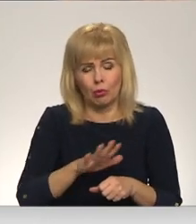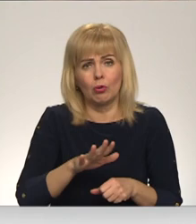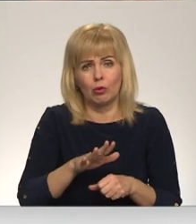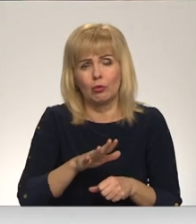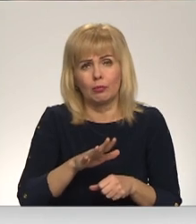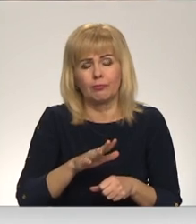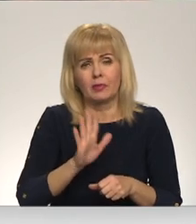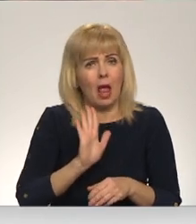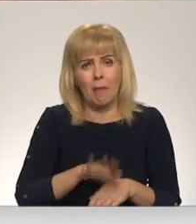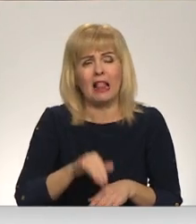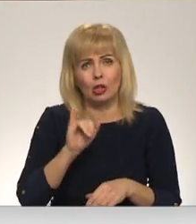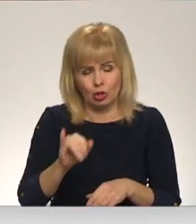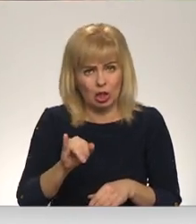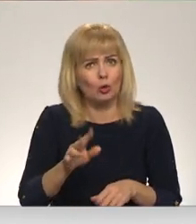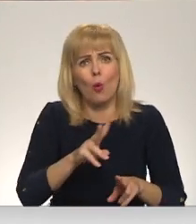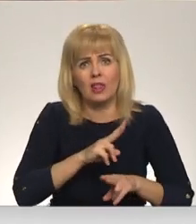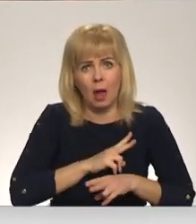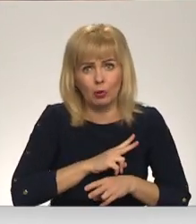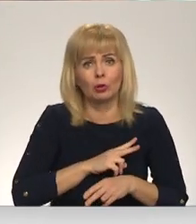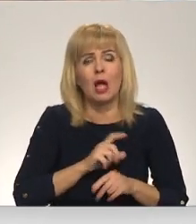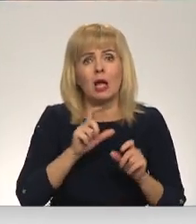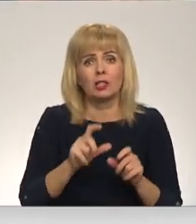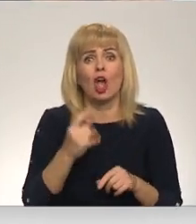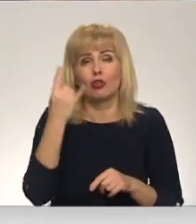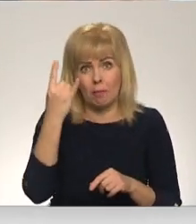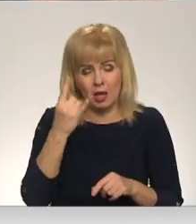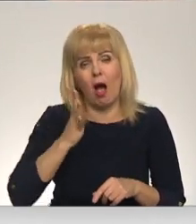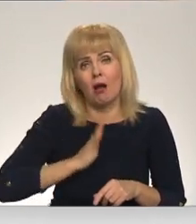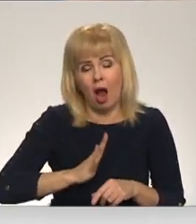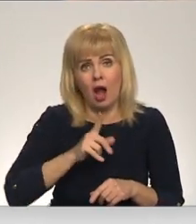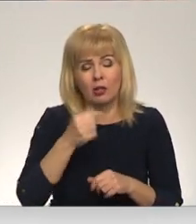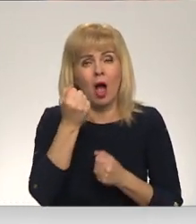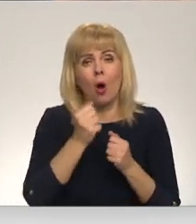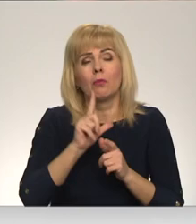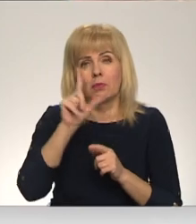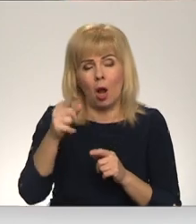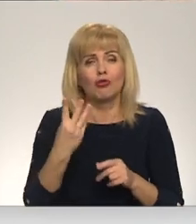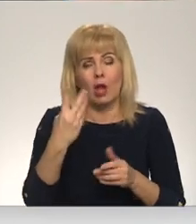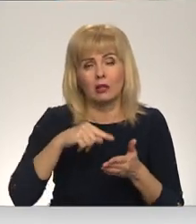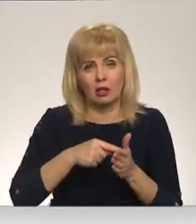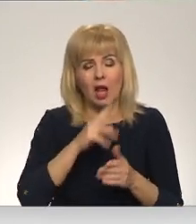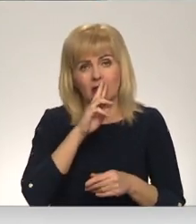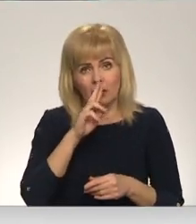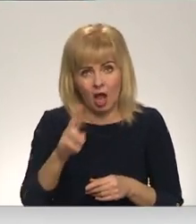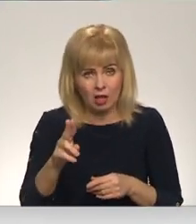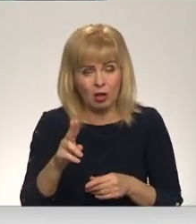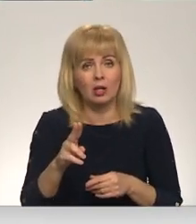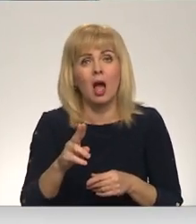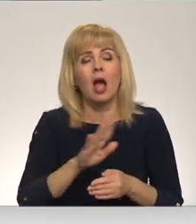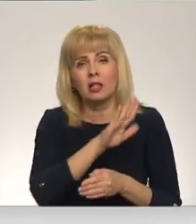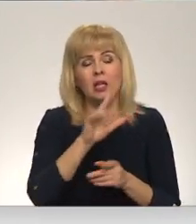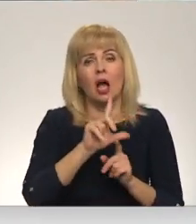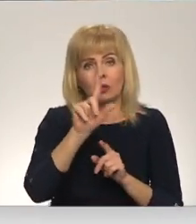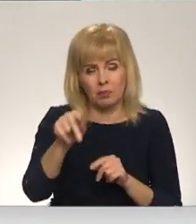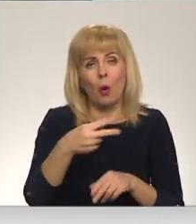Bet būsim sēdēt pie loga, akkurāti uvai. Autoveikals maršrutā dodas četras reizes nedēļā. Garākais dienas brauciens esot ap